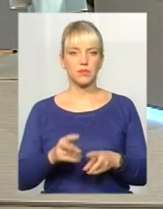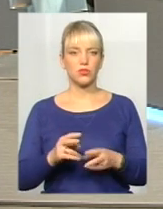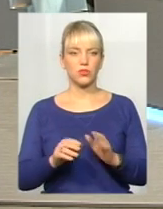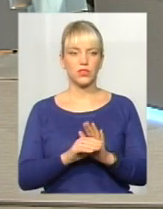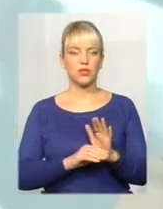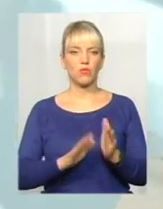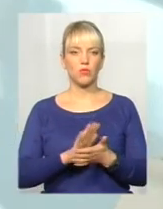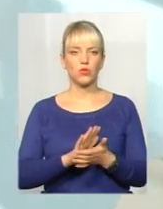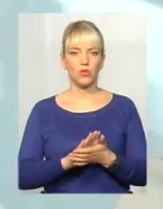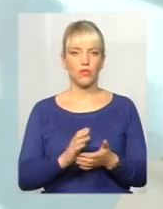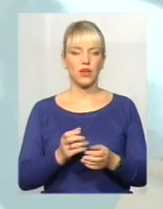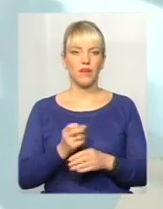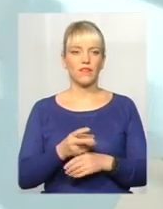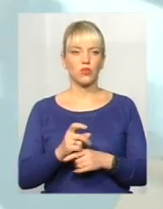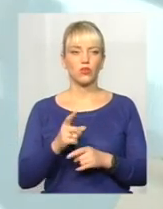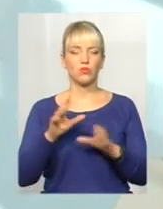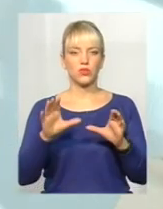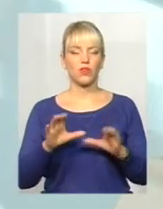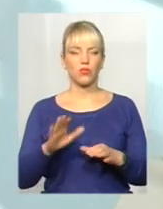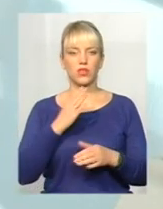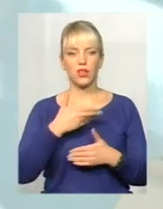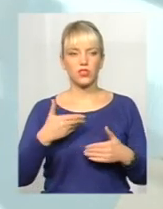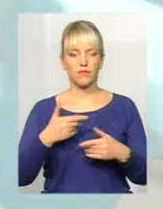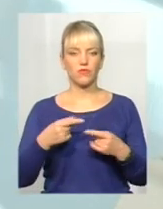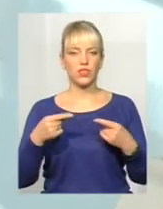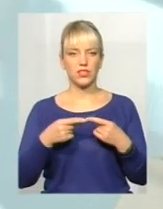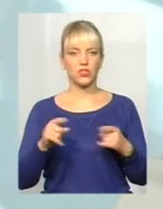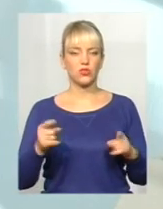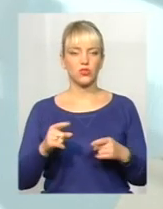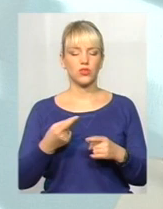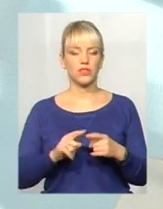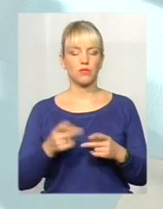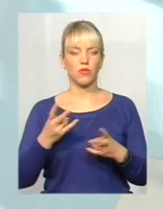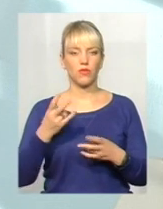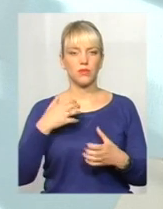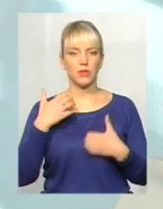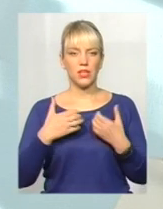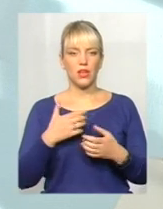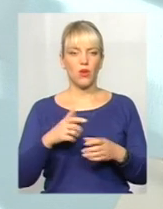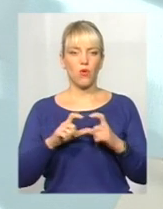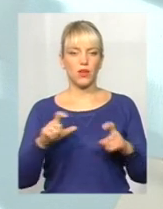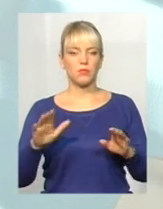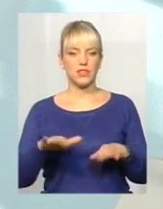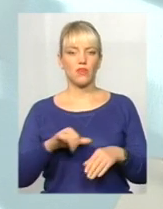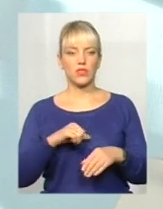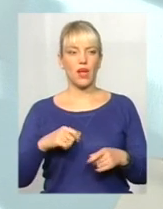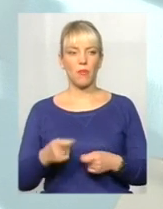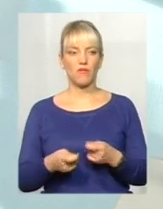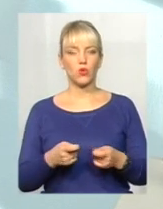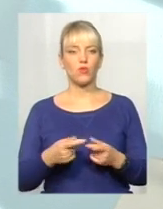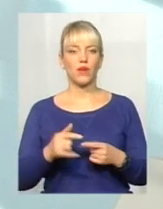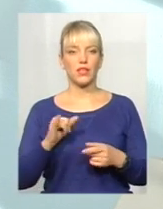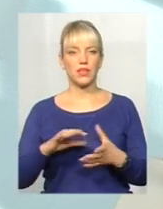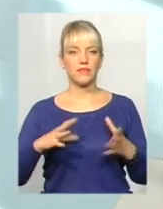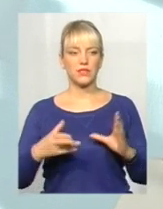законодавством нашим визначено, що цим мають перейматися органи місцевого самоврядування. І взагалі до